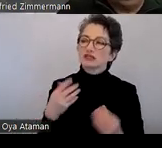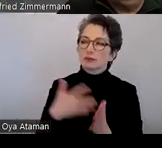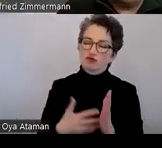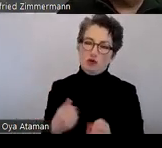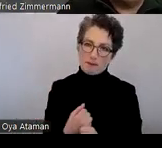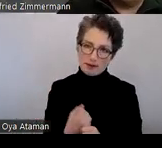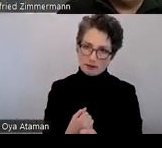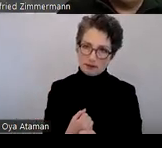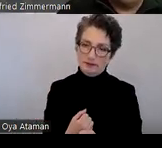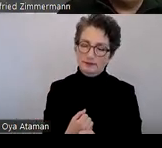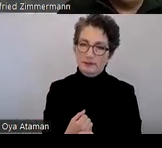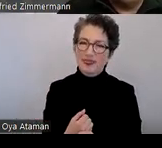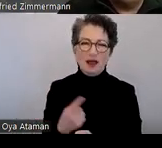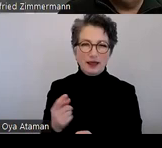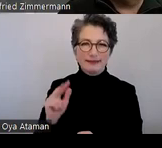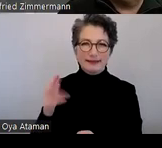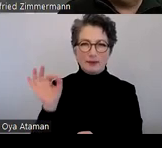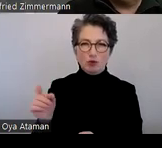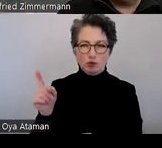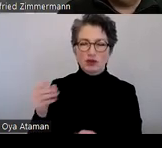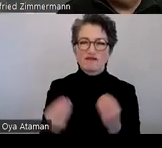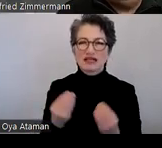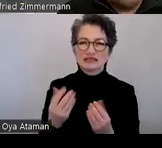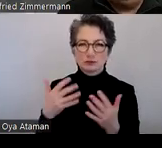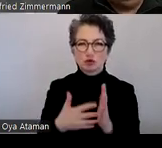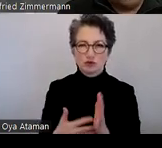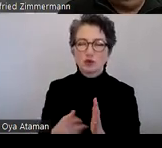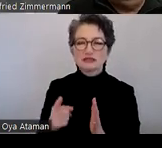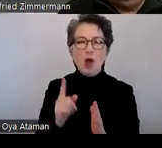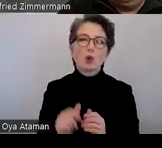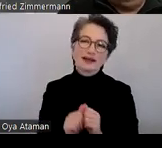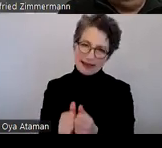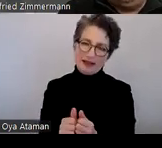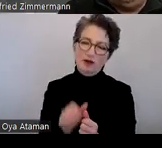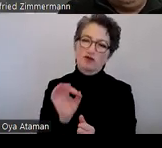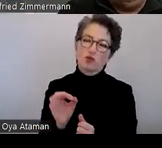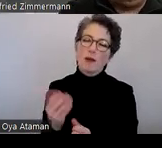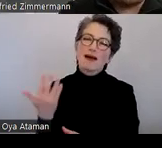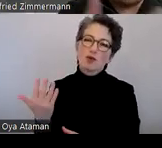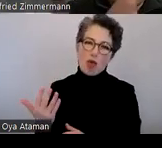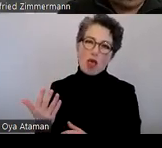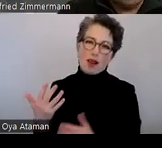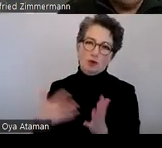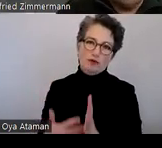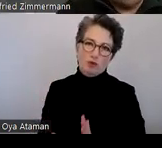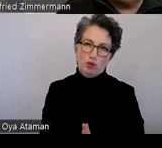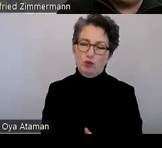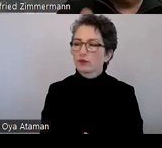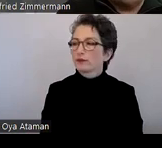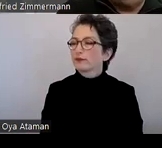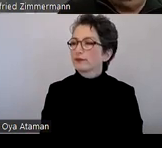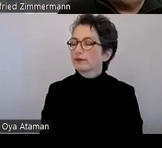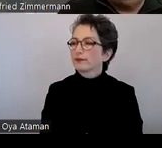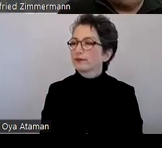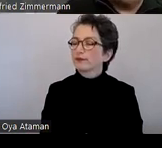Also diese zusätzlichen Qualitätsprüfungen sollen auch eine Hilfe sein für die manuelle Prüfung. Als